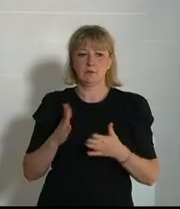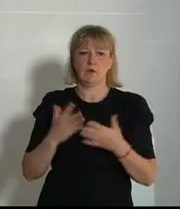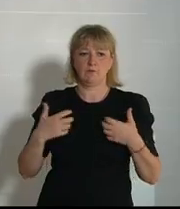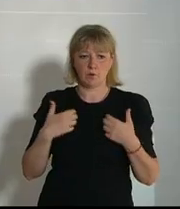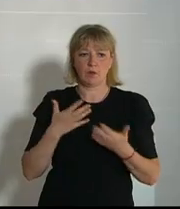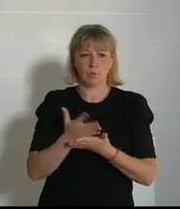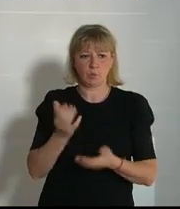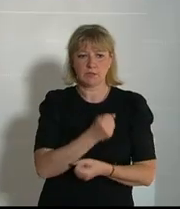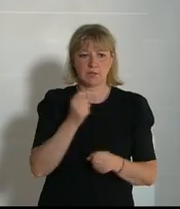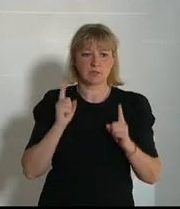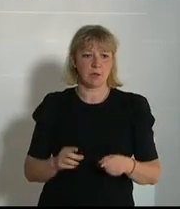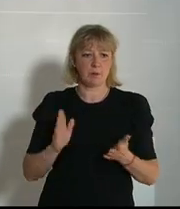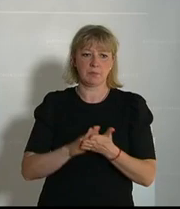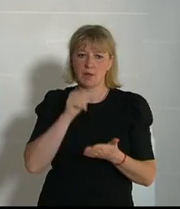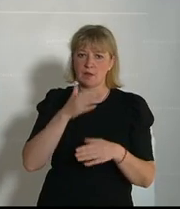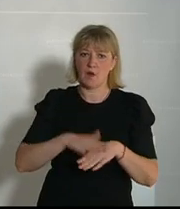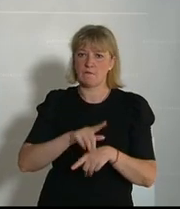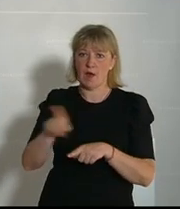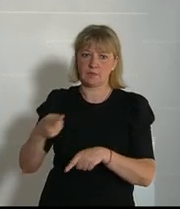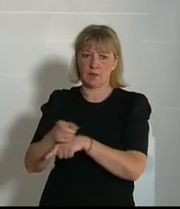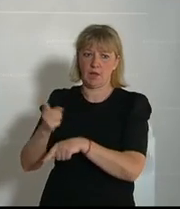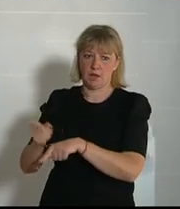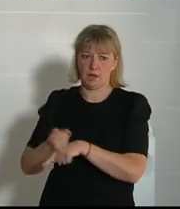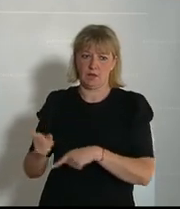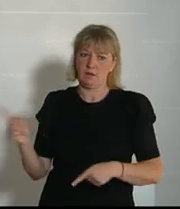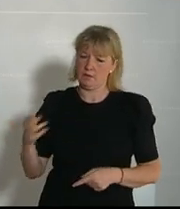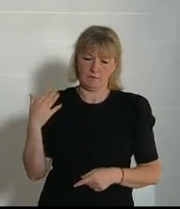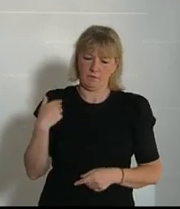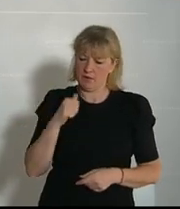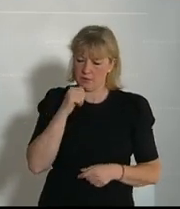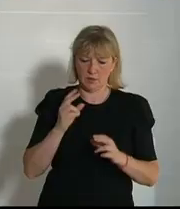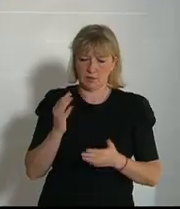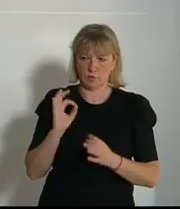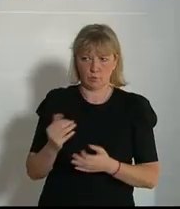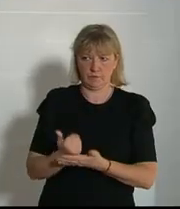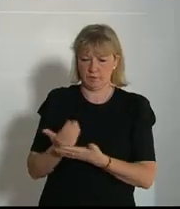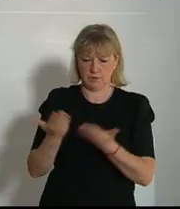durchgesetzt haben, aber nicht auf die anderen losgehen. Die haben es auch nicht verdient. Dank.